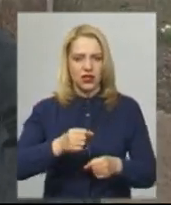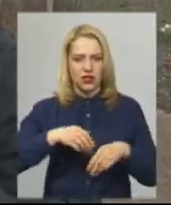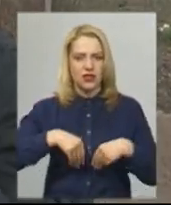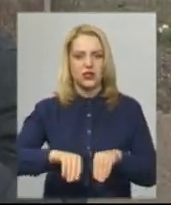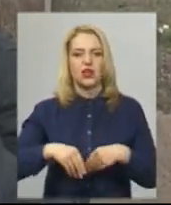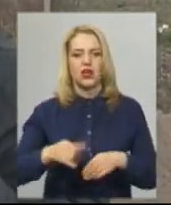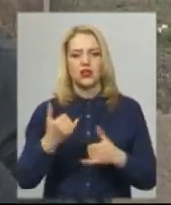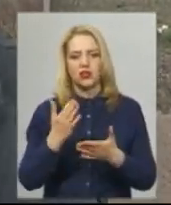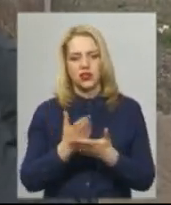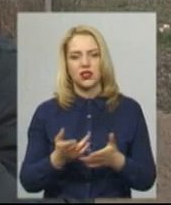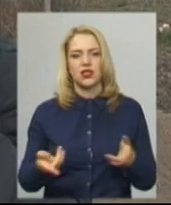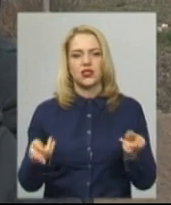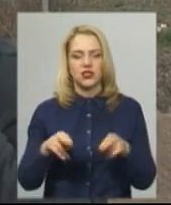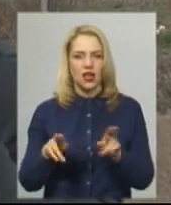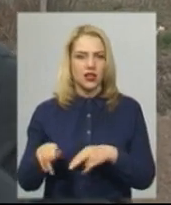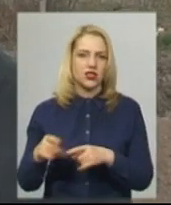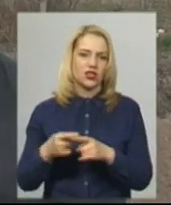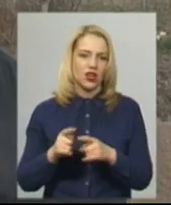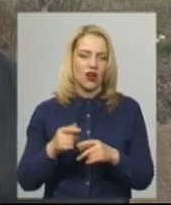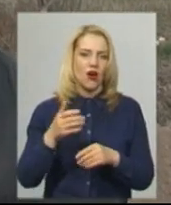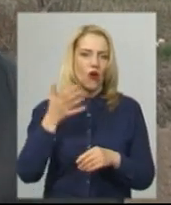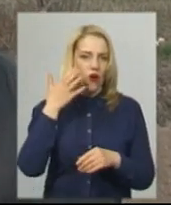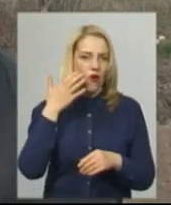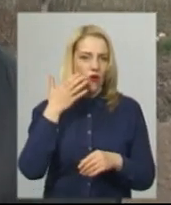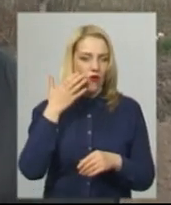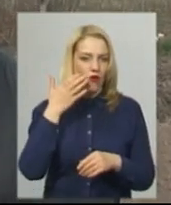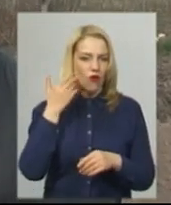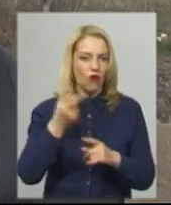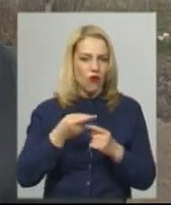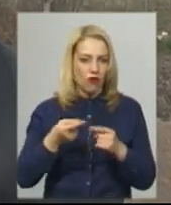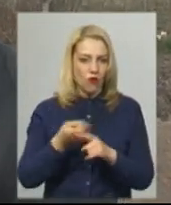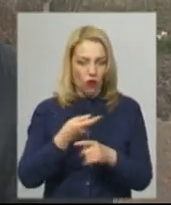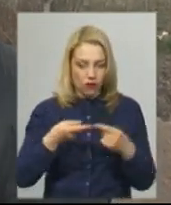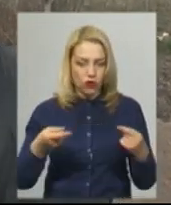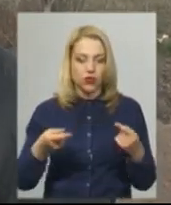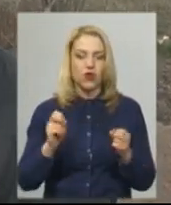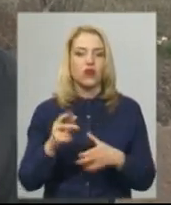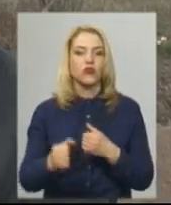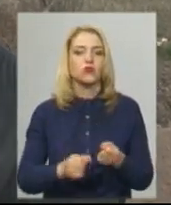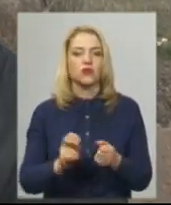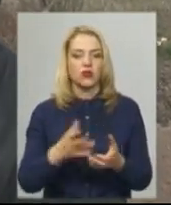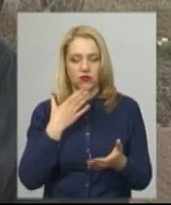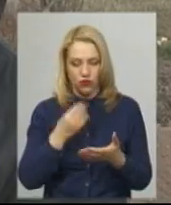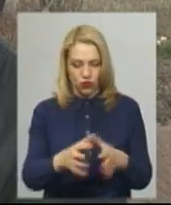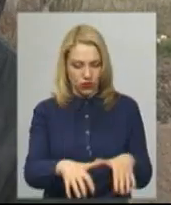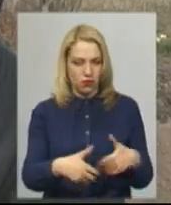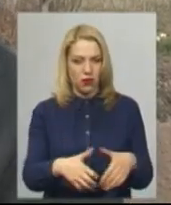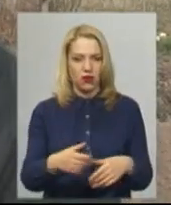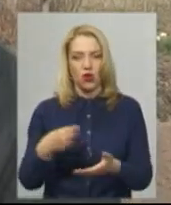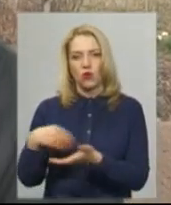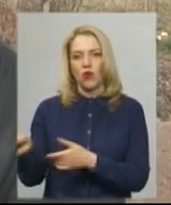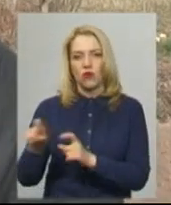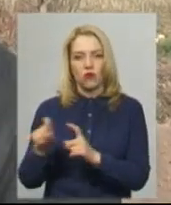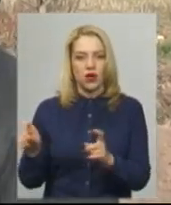Є залишки тих овочів, а як вони доберуться? Вони свої не можуть використати, мусять купувати в